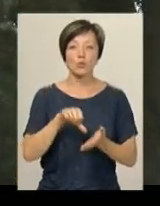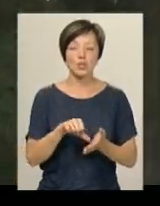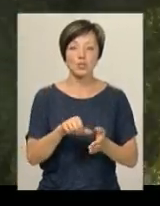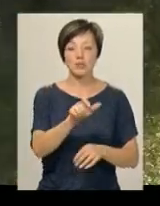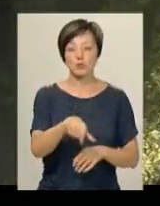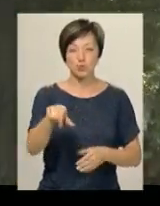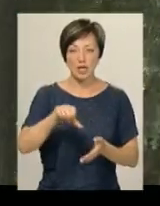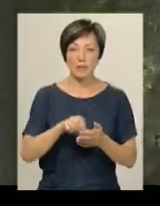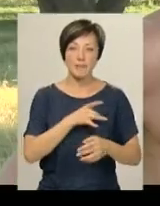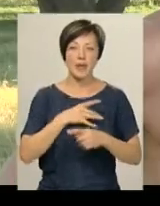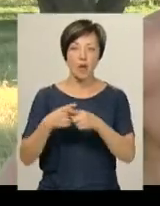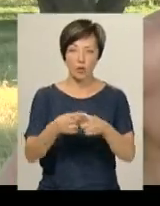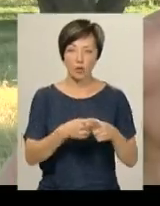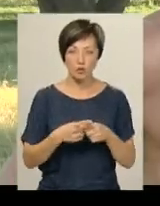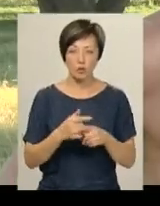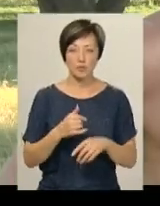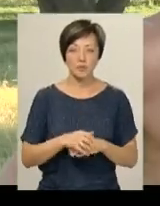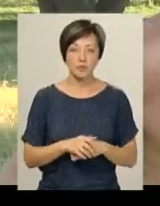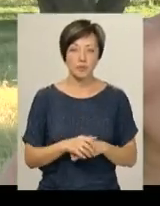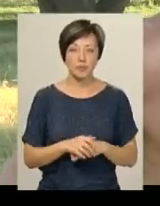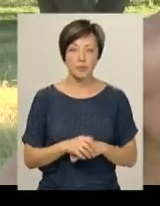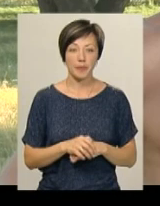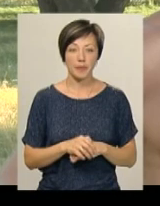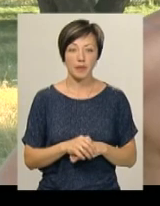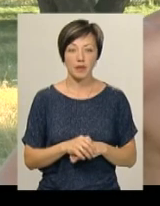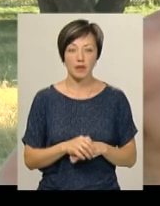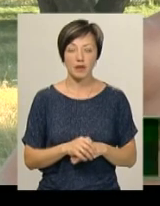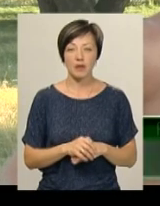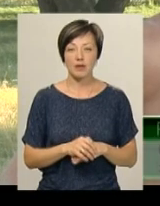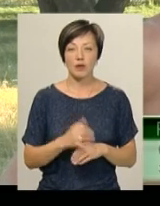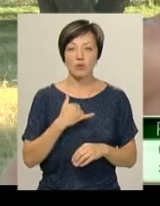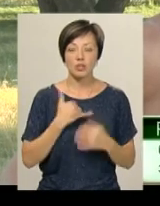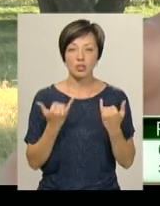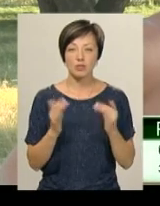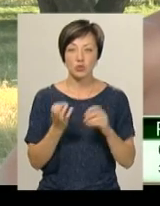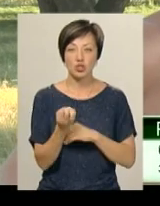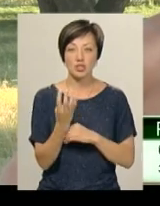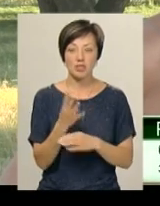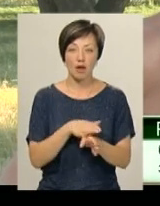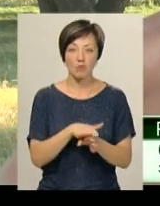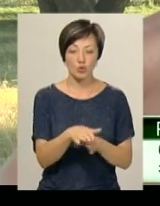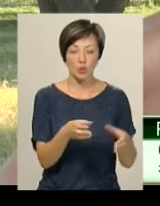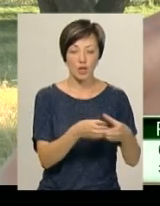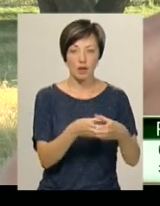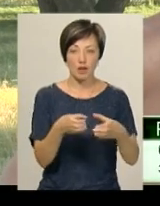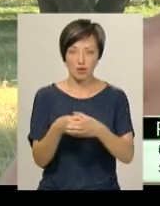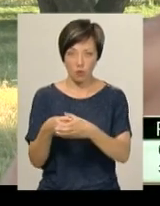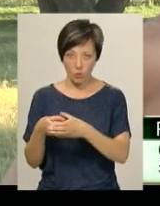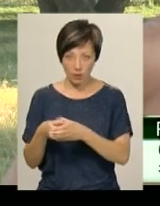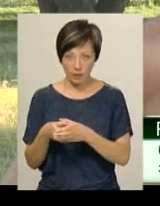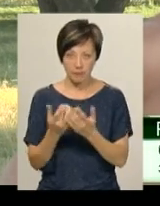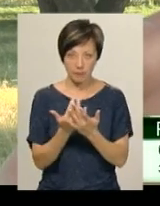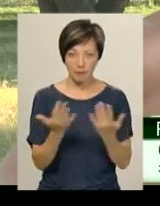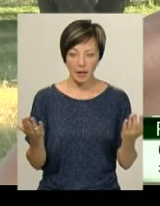спортсменів із Білорусі. У нас буде 14 абсолютних